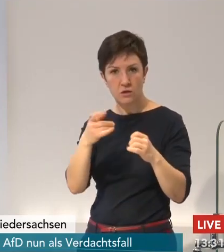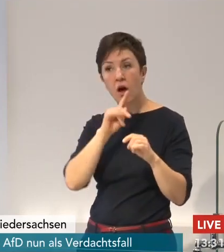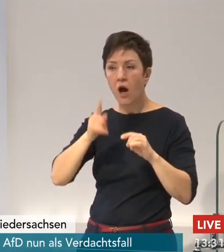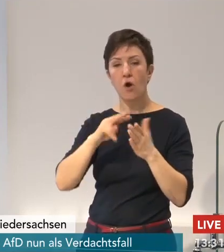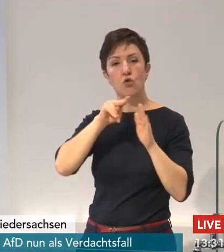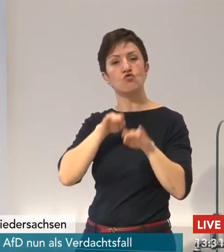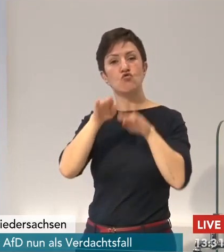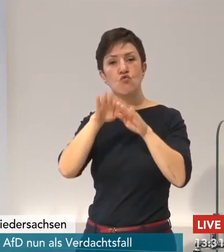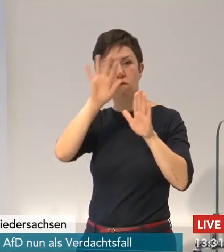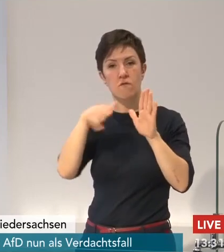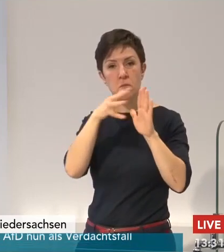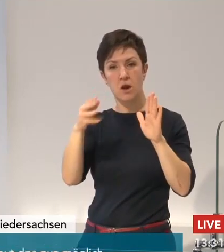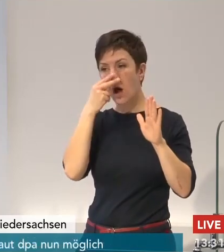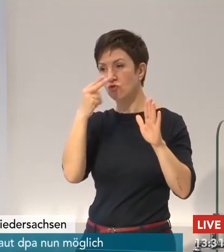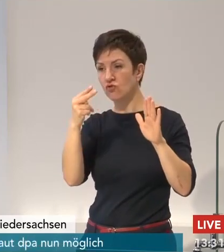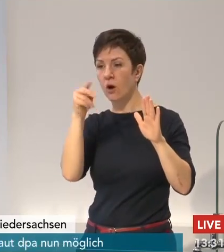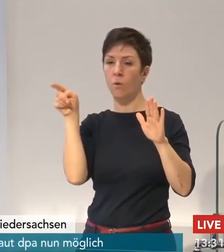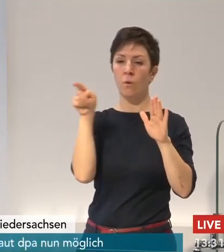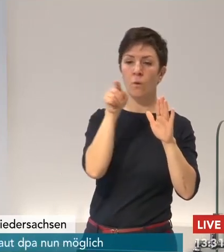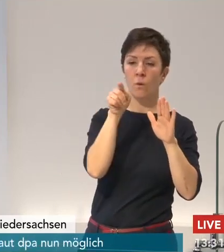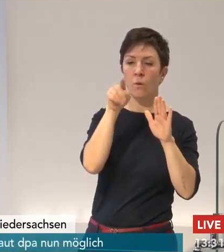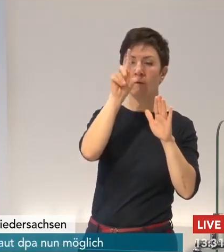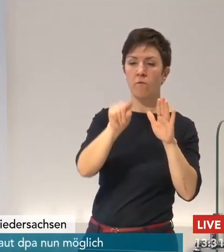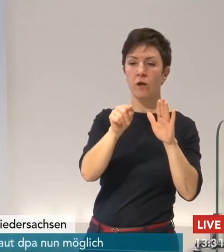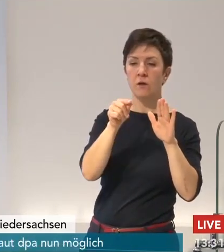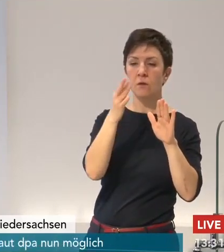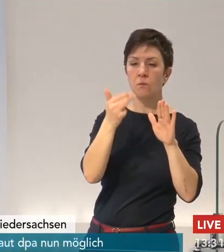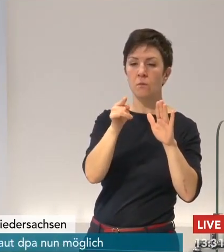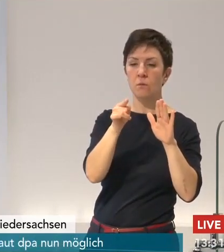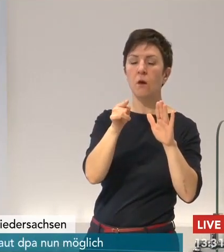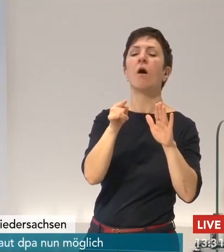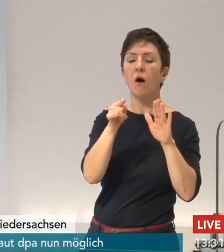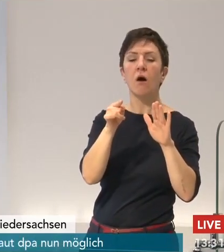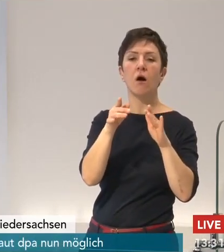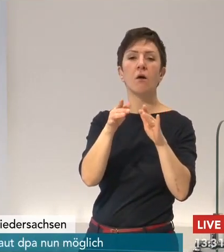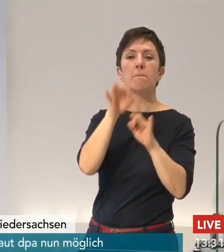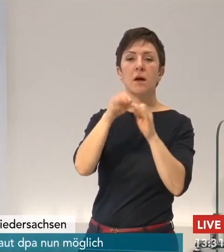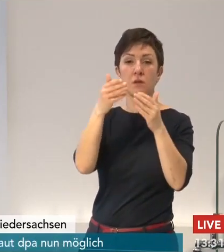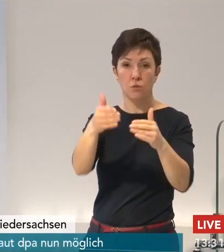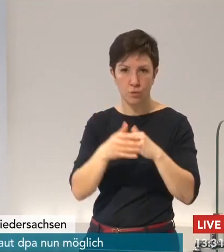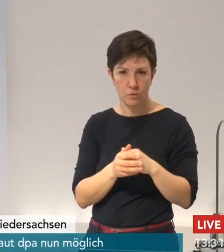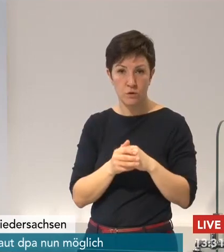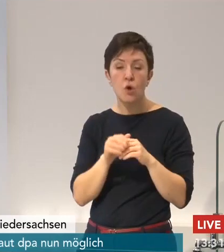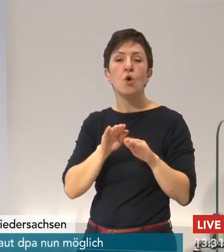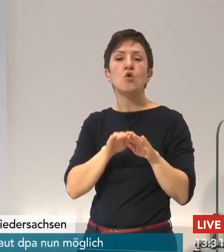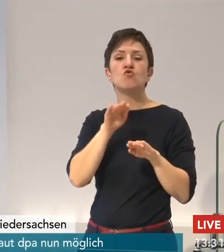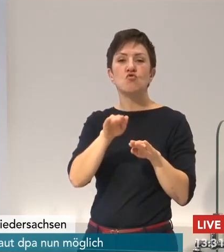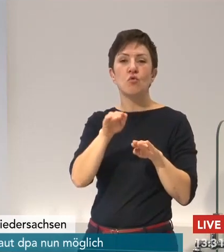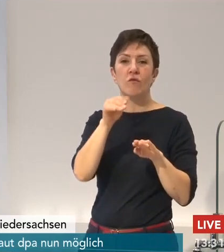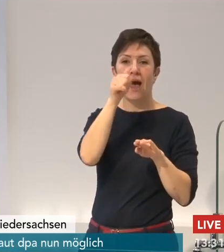Die Stufen 1 und 2 sind dann das niedrige Infektionsgeschehen, wo dann in der Regel auch regional